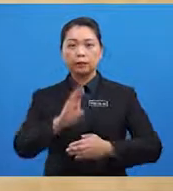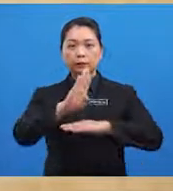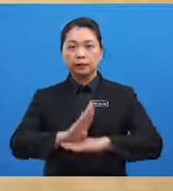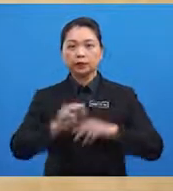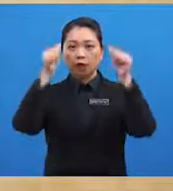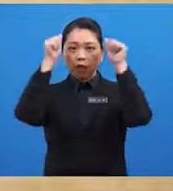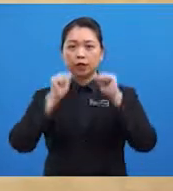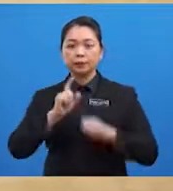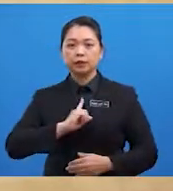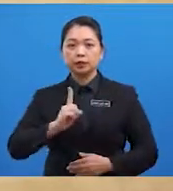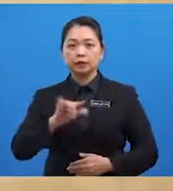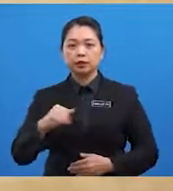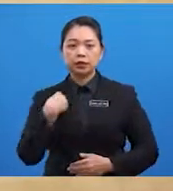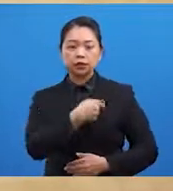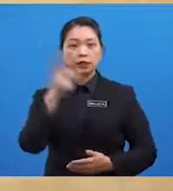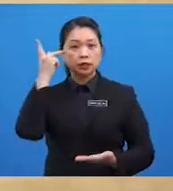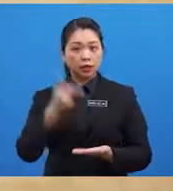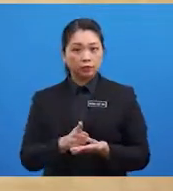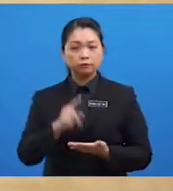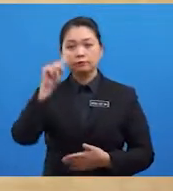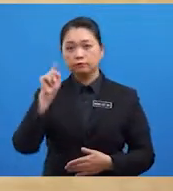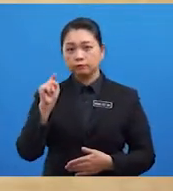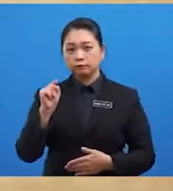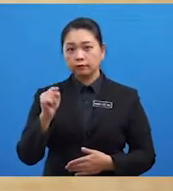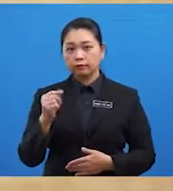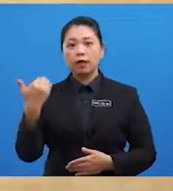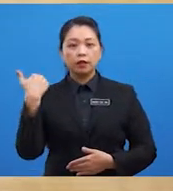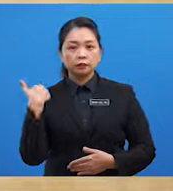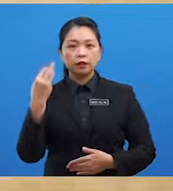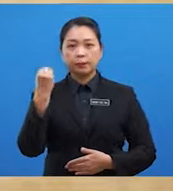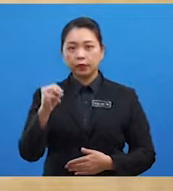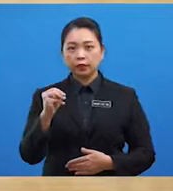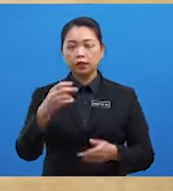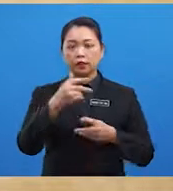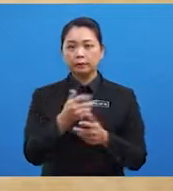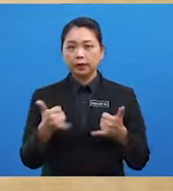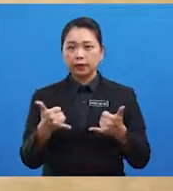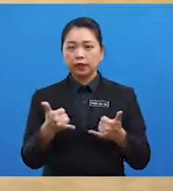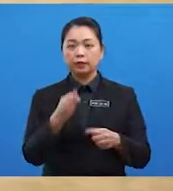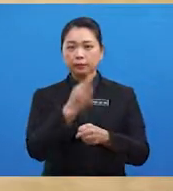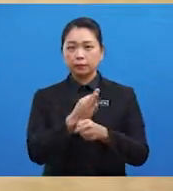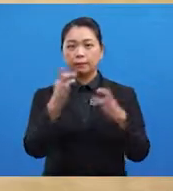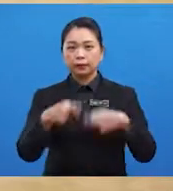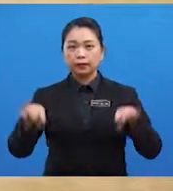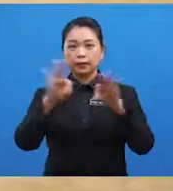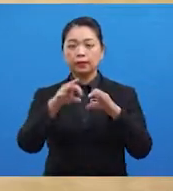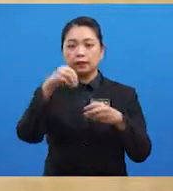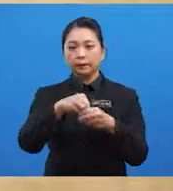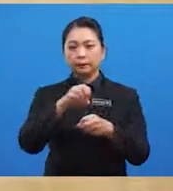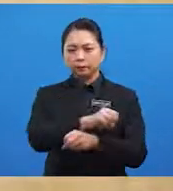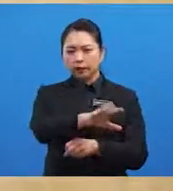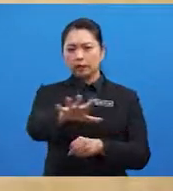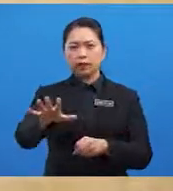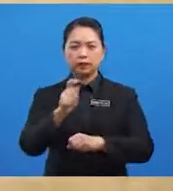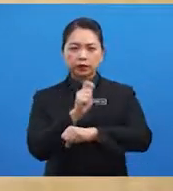arat Islam yang kita kenali? Dan adakah mereka memainkan peranan penting dalam